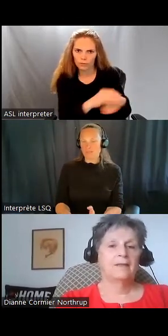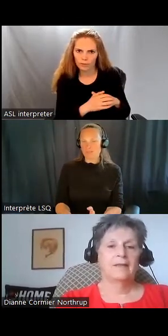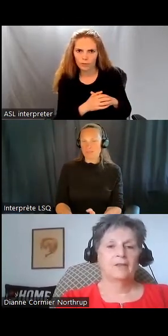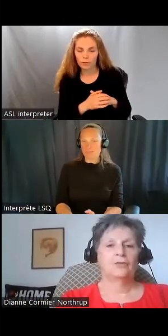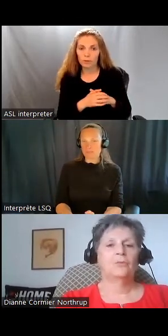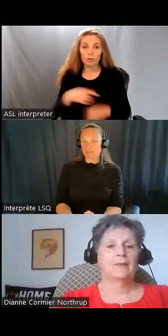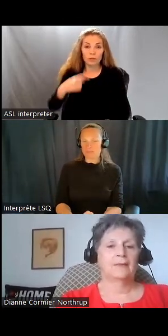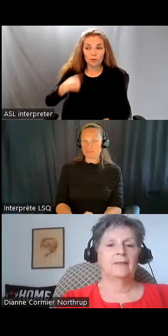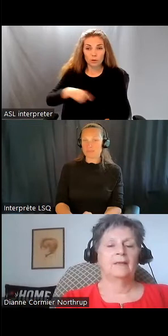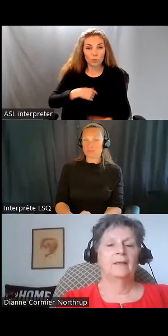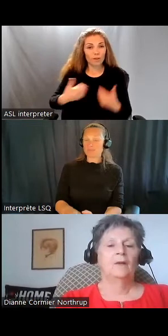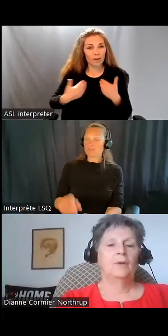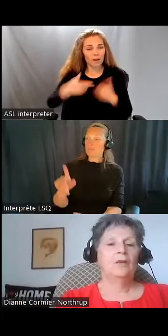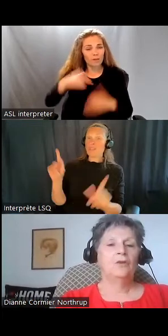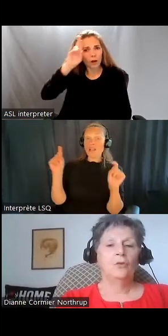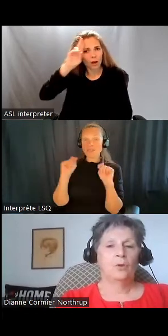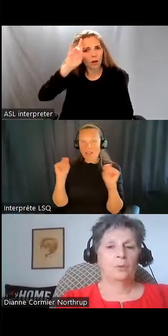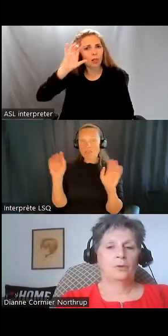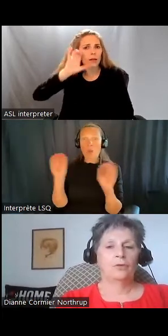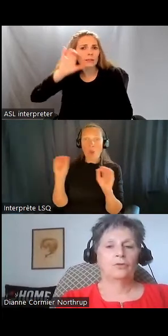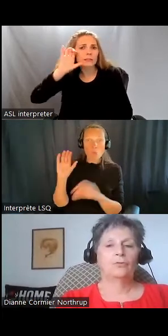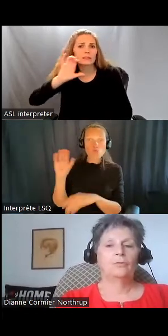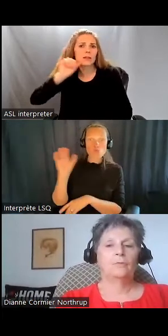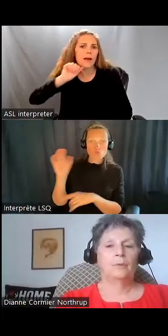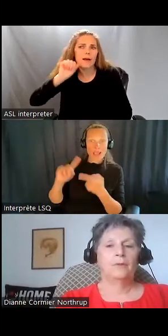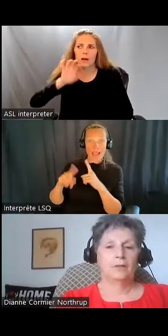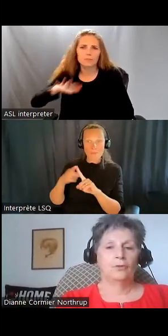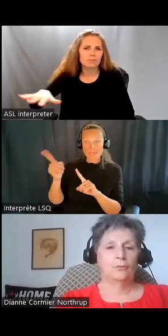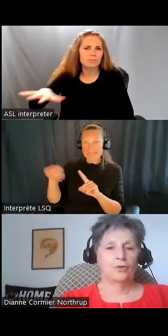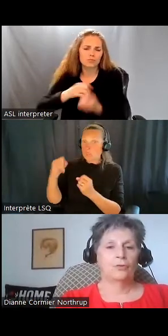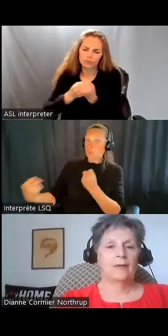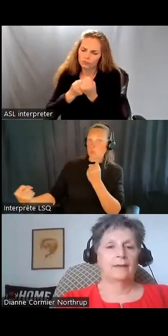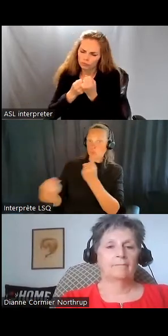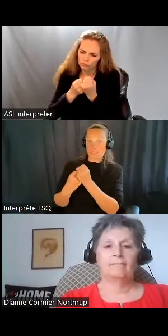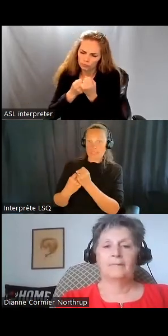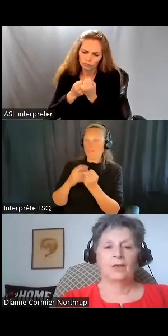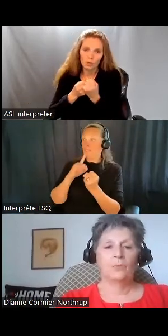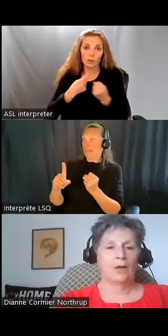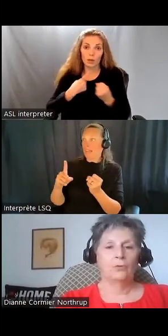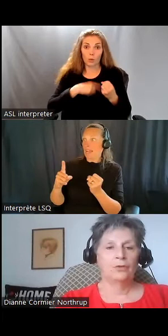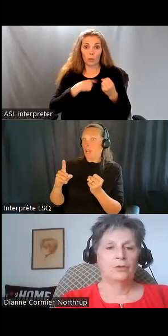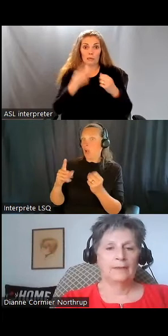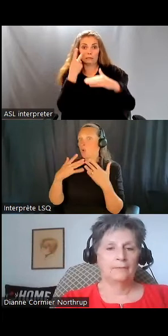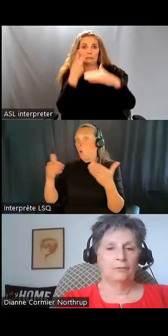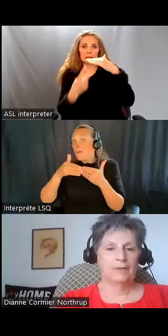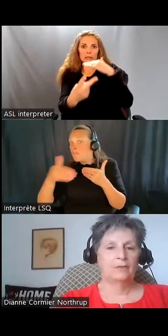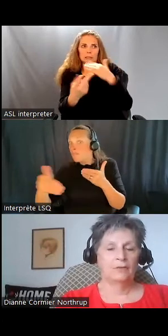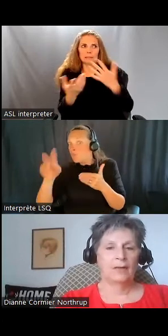On avait des tantes, des oncles, des cousins, des amis qui nous ont soutenus. On ne savait pas ce qu'on allait faire, mais on savait